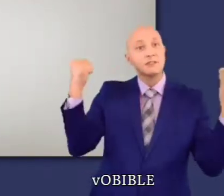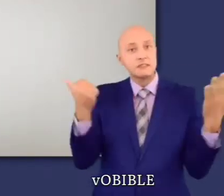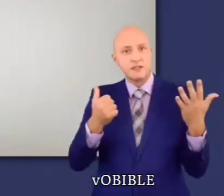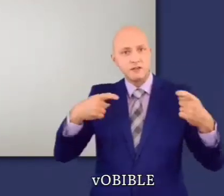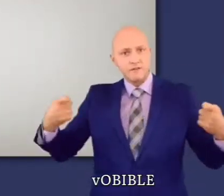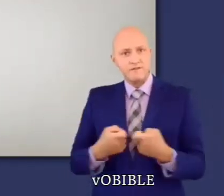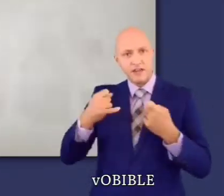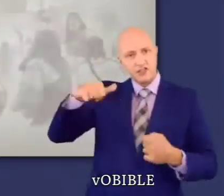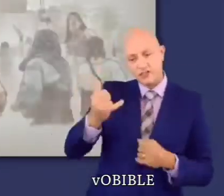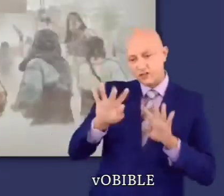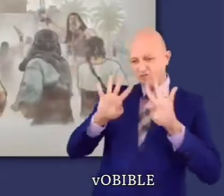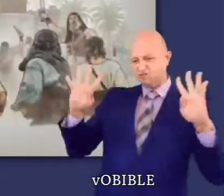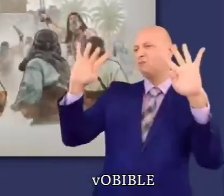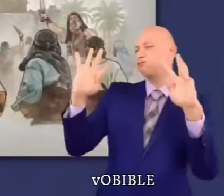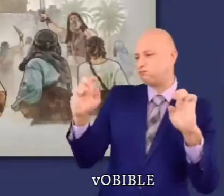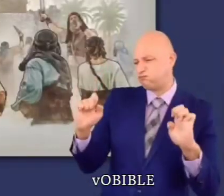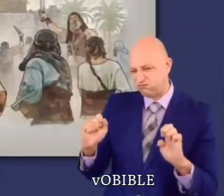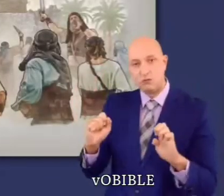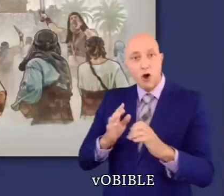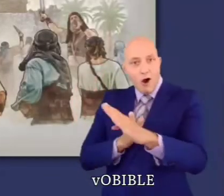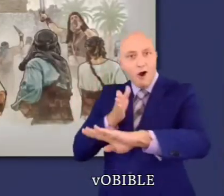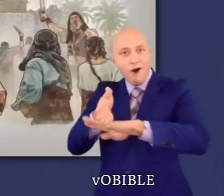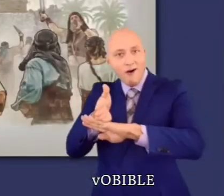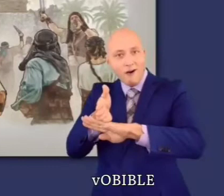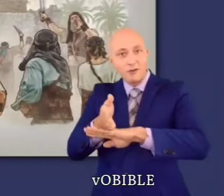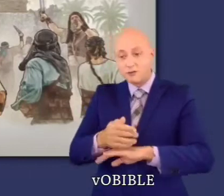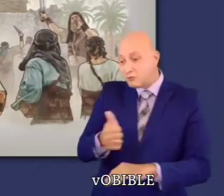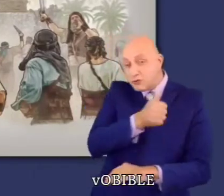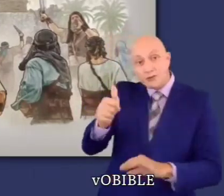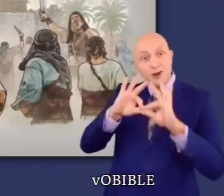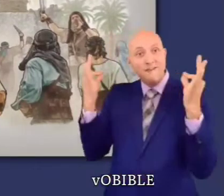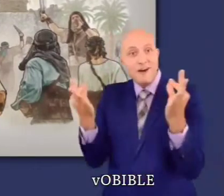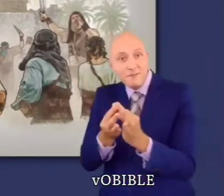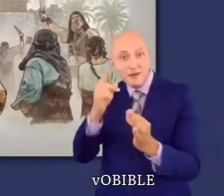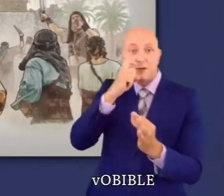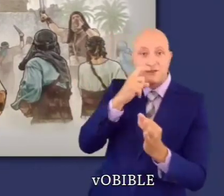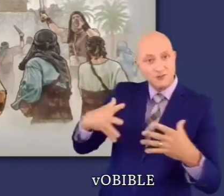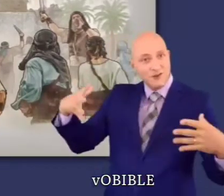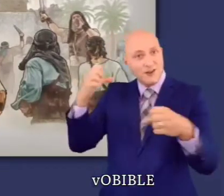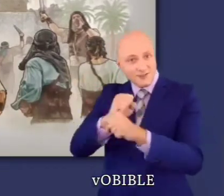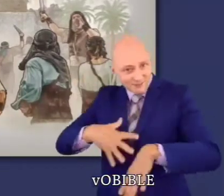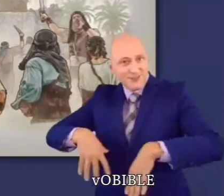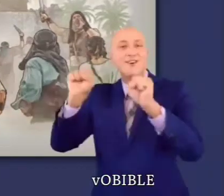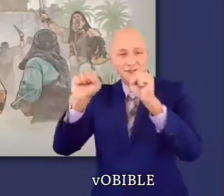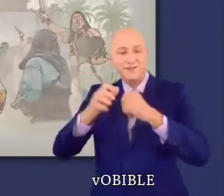Le chapitre 6 rapporte la chute de Jéricho. Seul Rahab et la famille de son père sont épargnés.